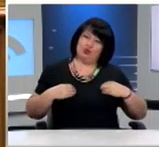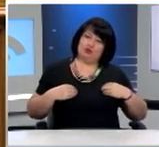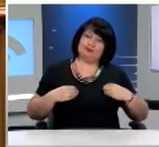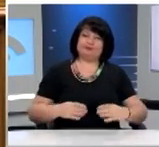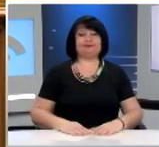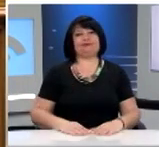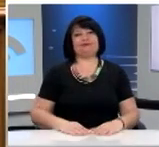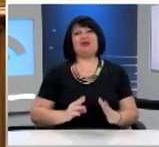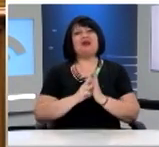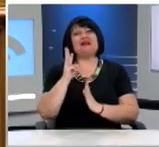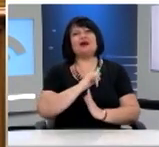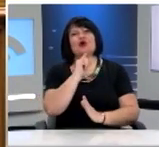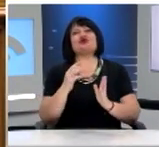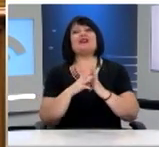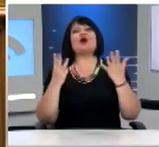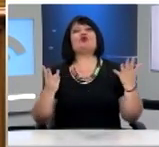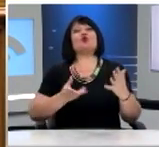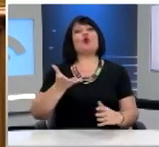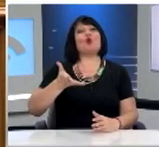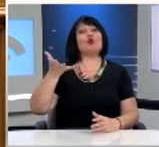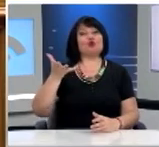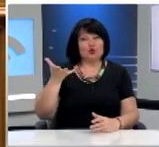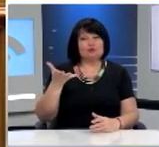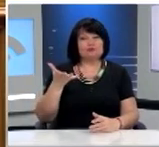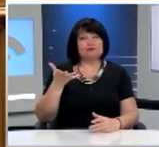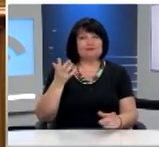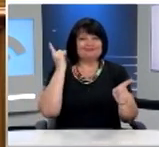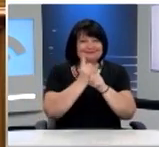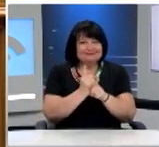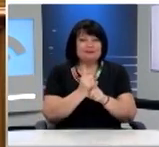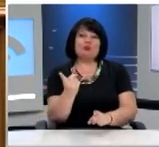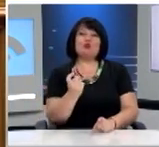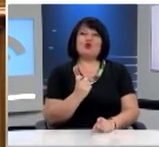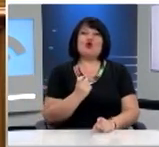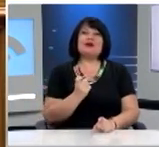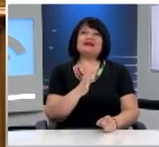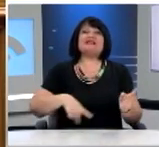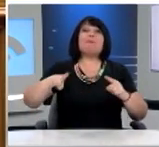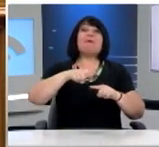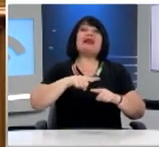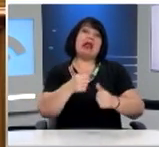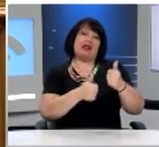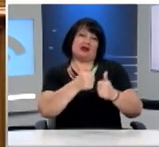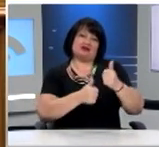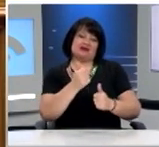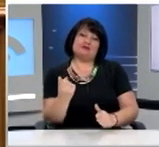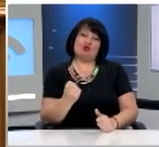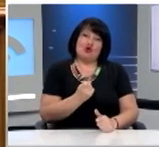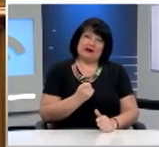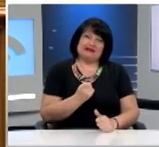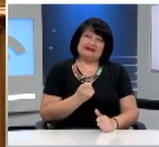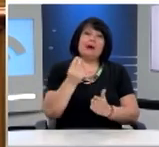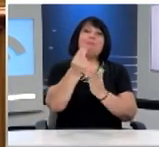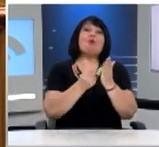Για νέους ηλικίες 13 έως 18 ετών η μεγαλύτερη και η κυριότερη πρόκληση είναι πανελλαδικές εξετάσεις. Έτσι, προτείνουμε τη